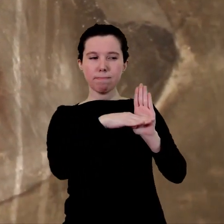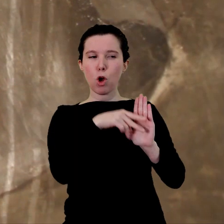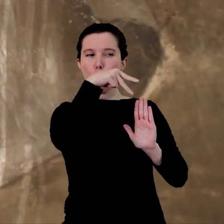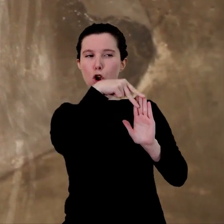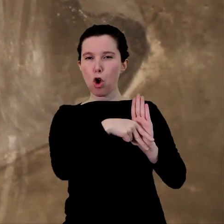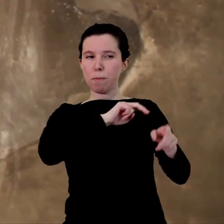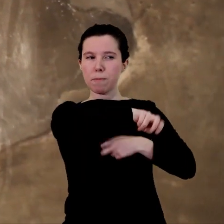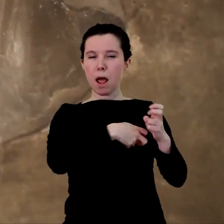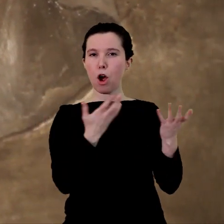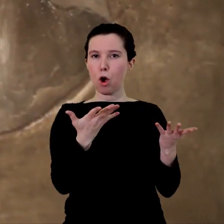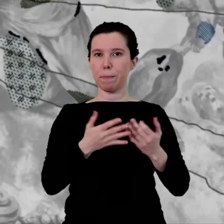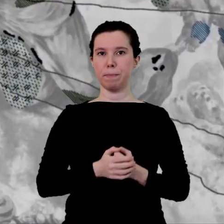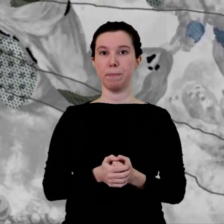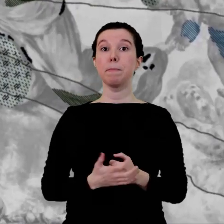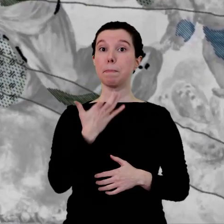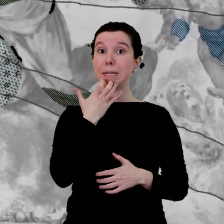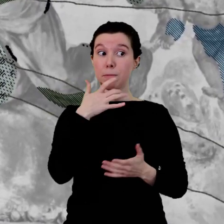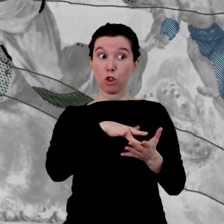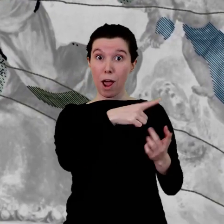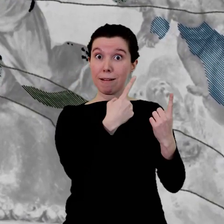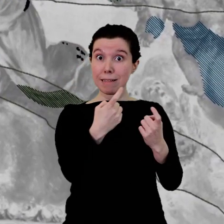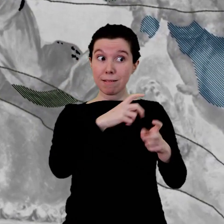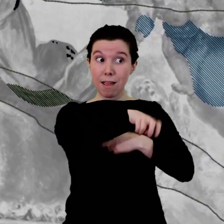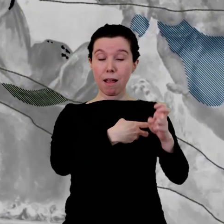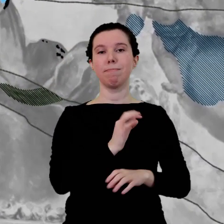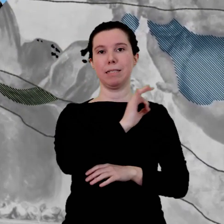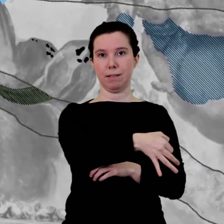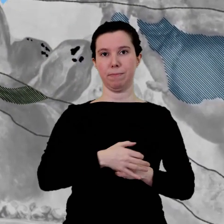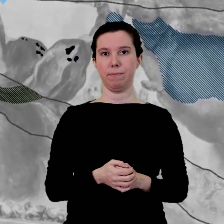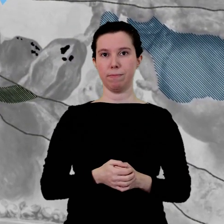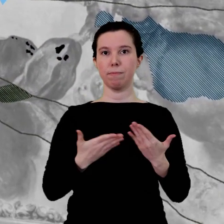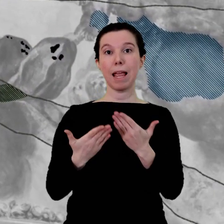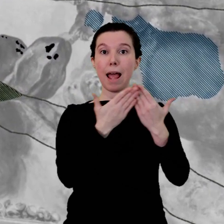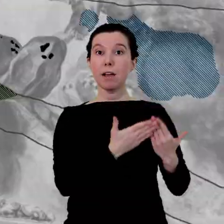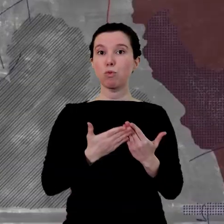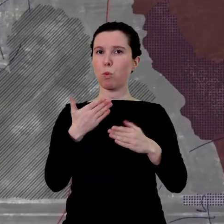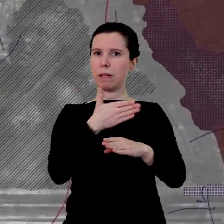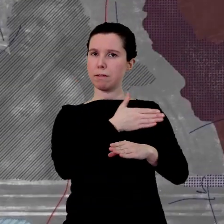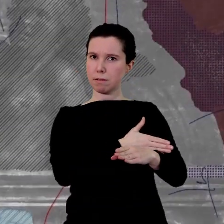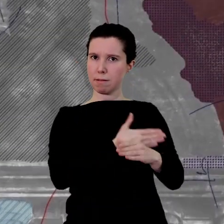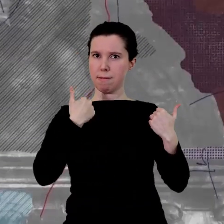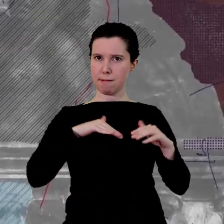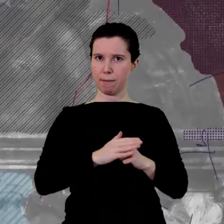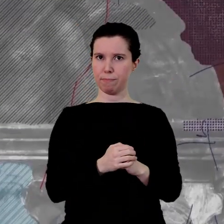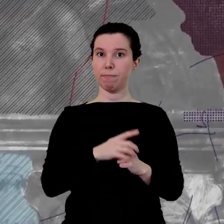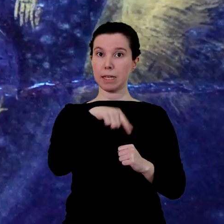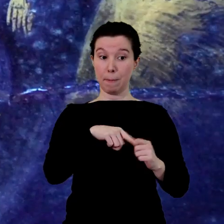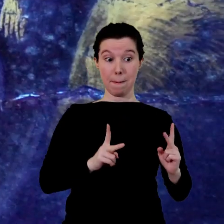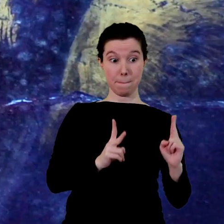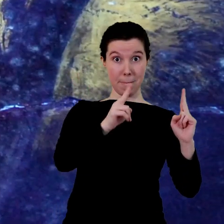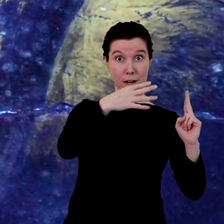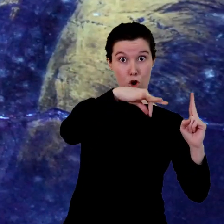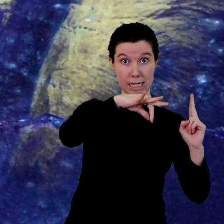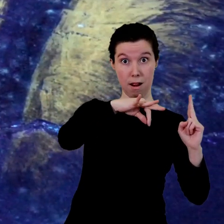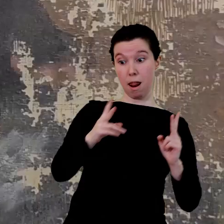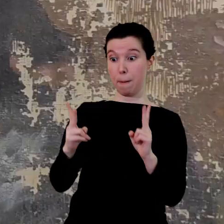s'hi fan establint uns criteris i normes, com ara, només du a terme les restauracions imprescindibles, fer estudis previs a la intervenció,